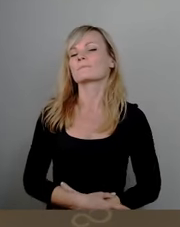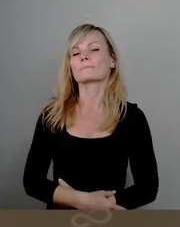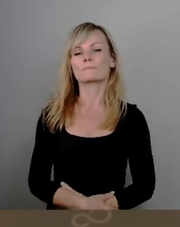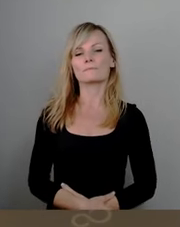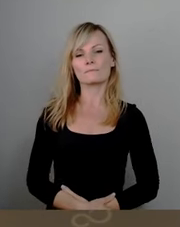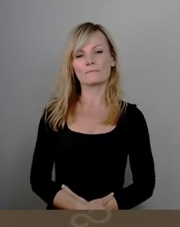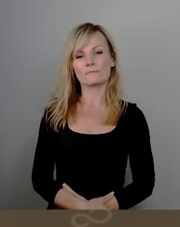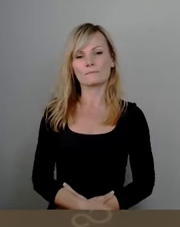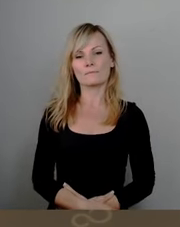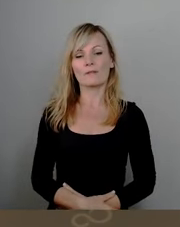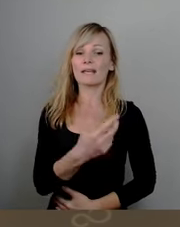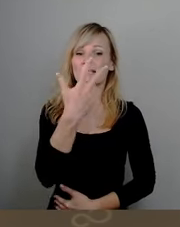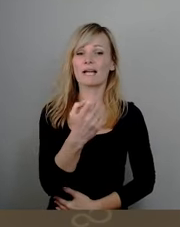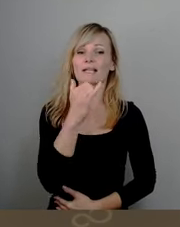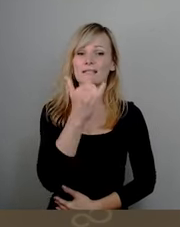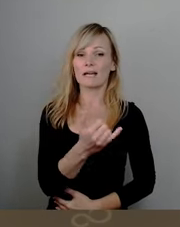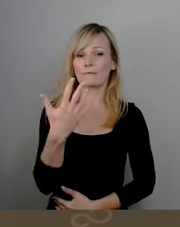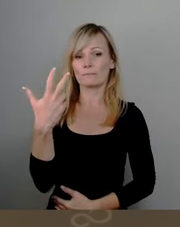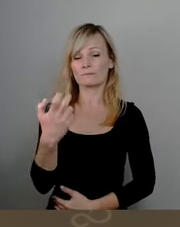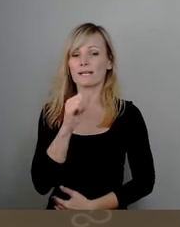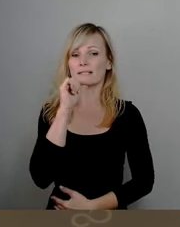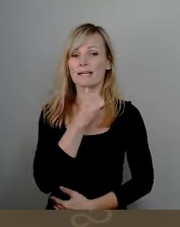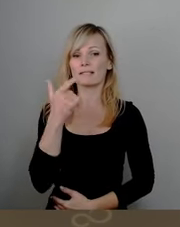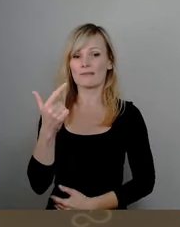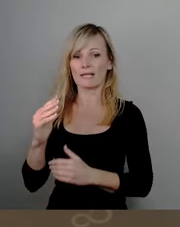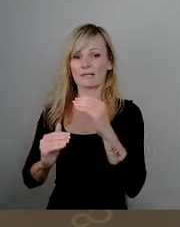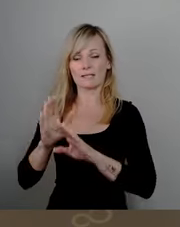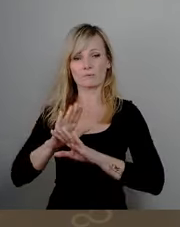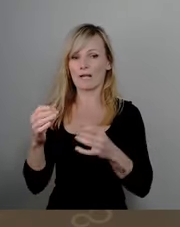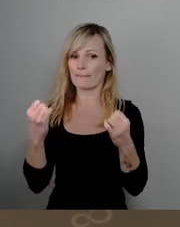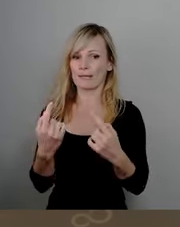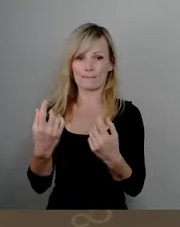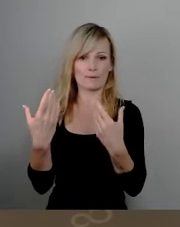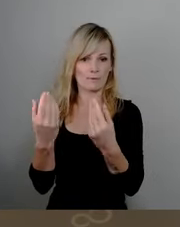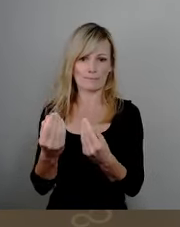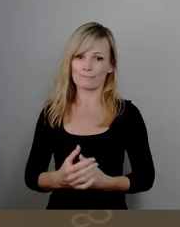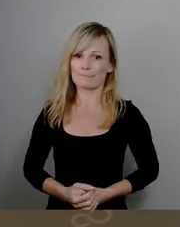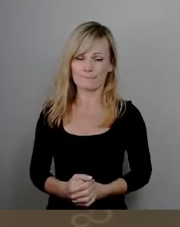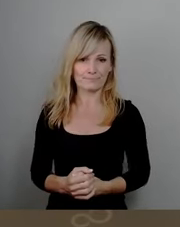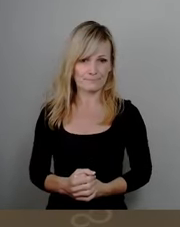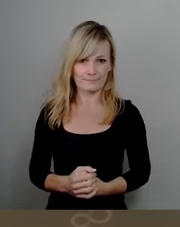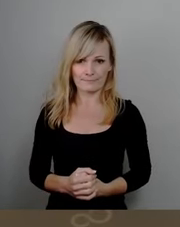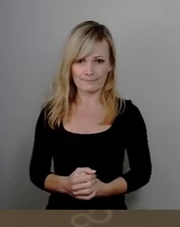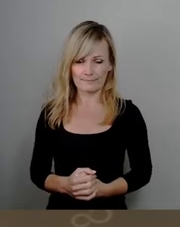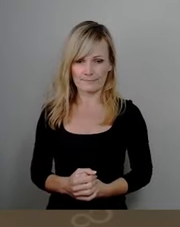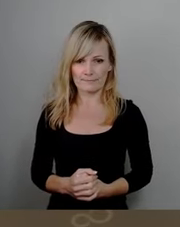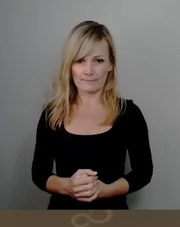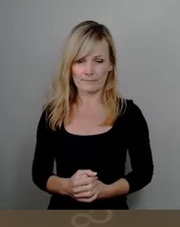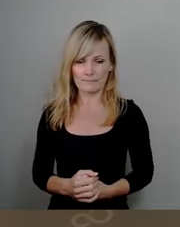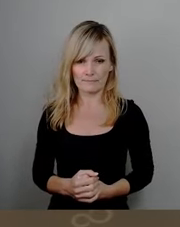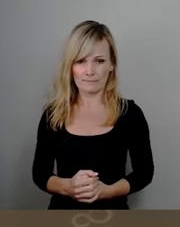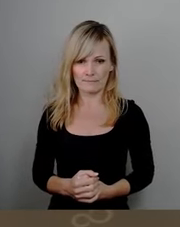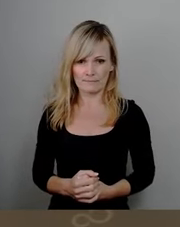Mit 30 Ja, 0, 35, 9, 2 Enthaltungen keine Mehrheit bekommen. Wir gehen weiter jetzt zu dem